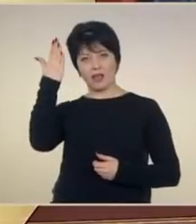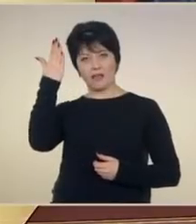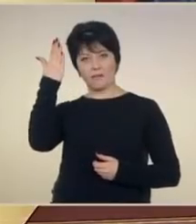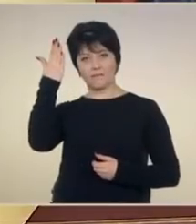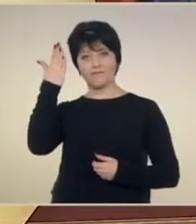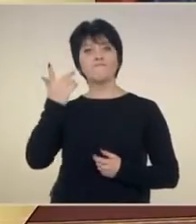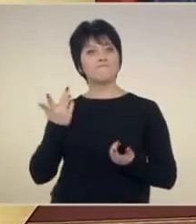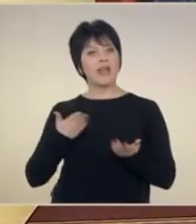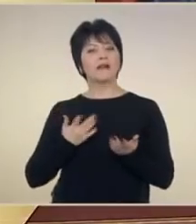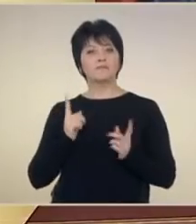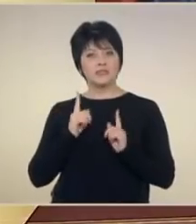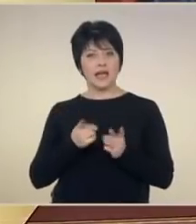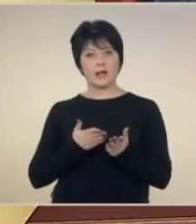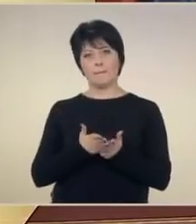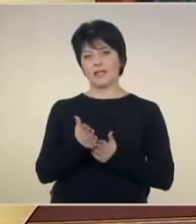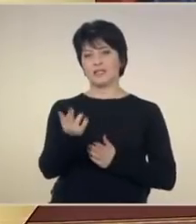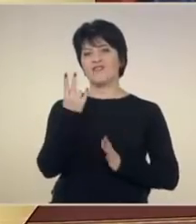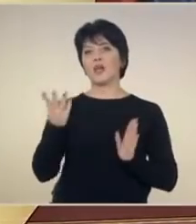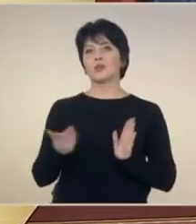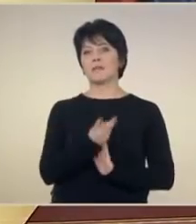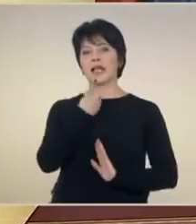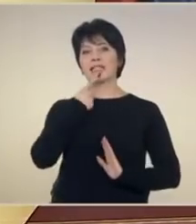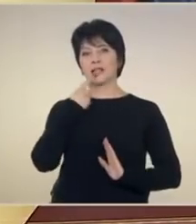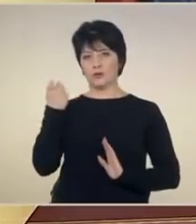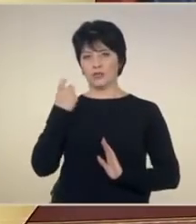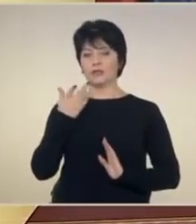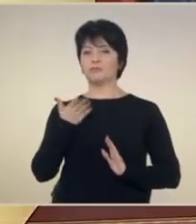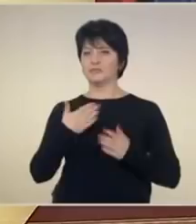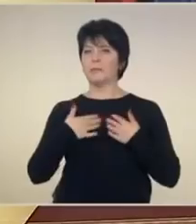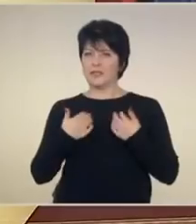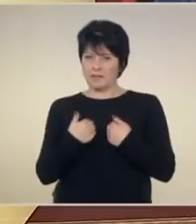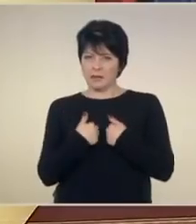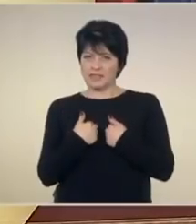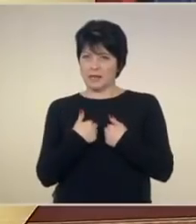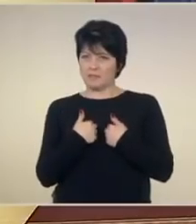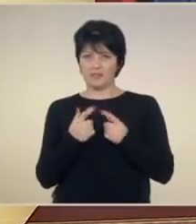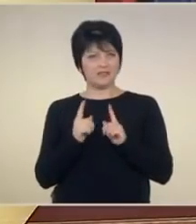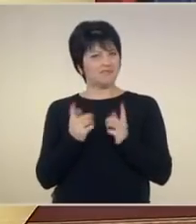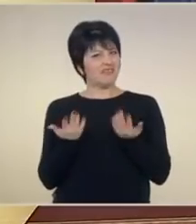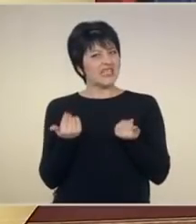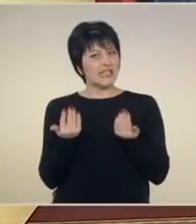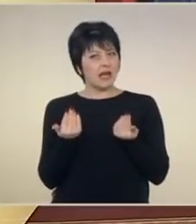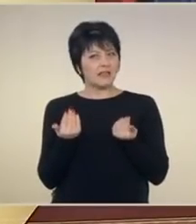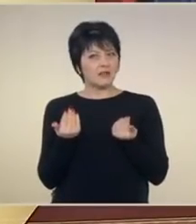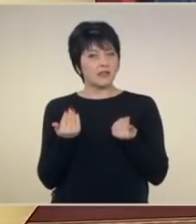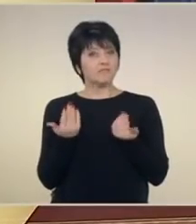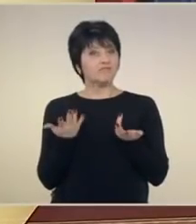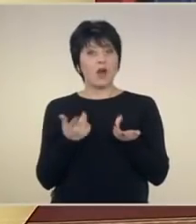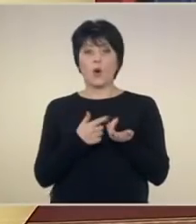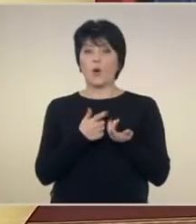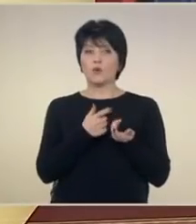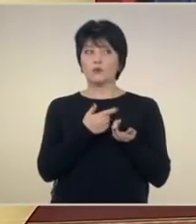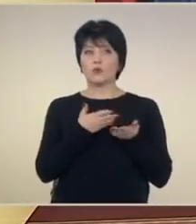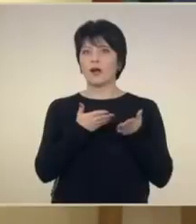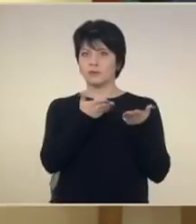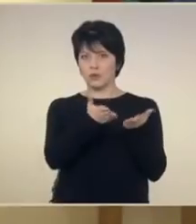Нека през 2018 година бъдем към себе си поне толкова взискателни, колкото сме към